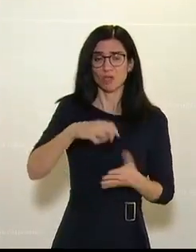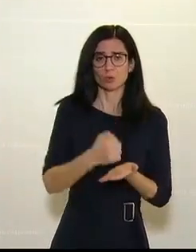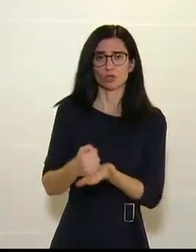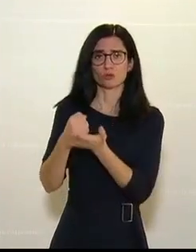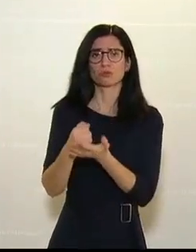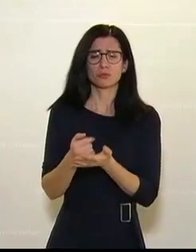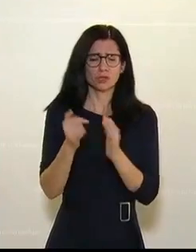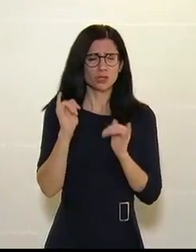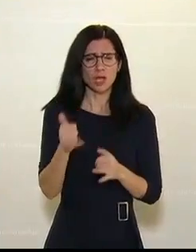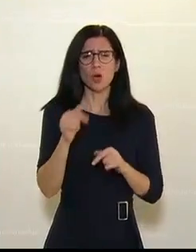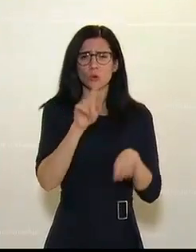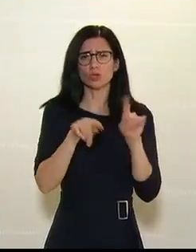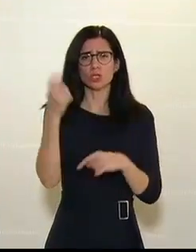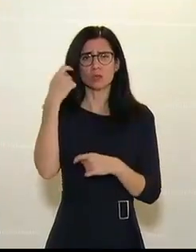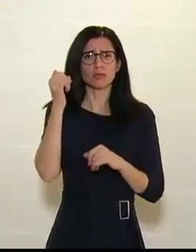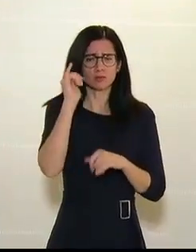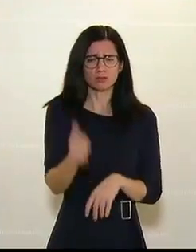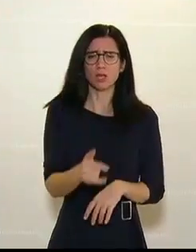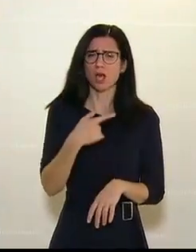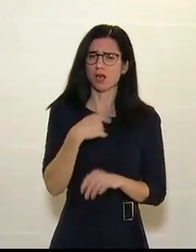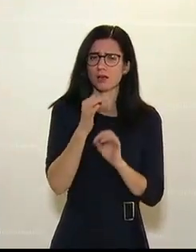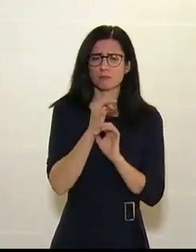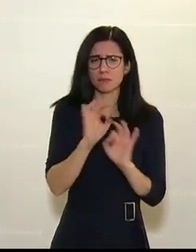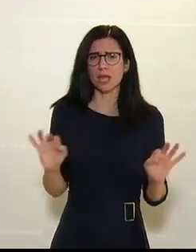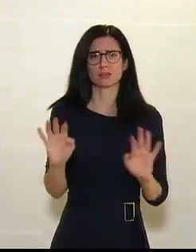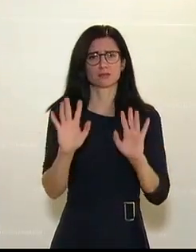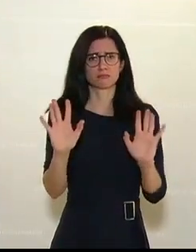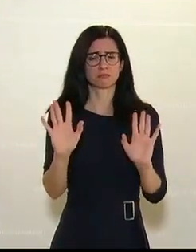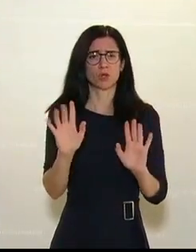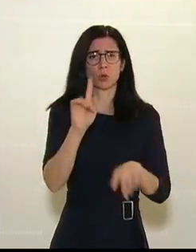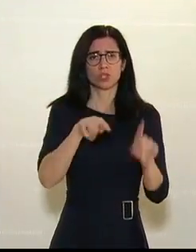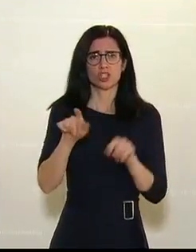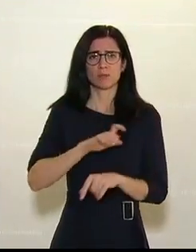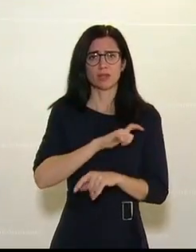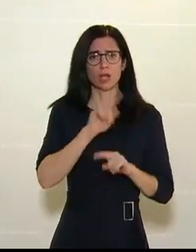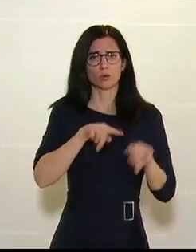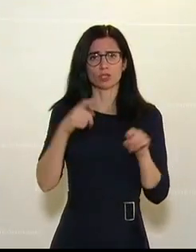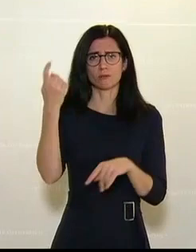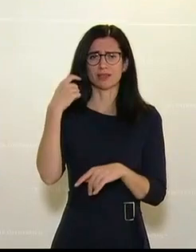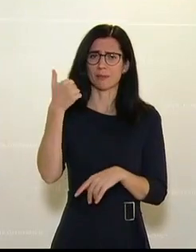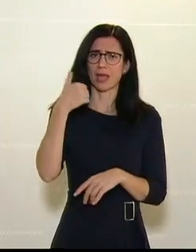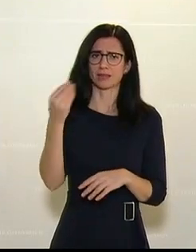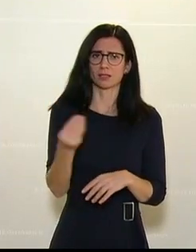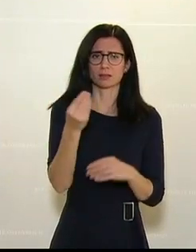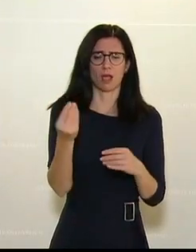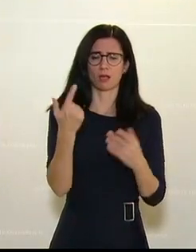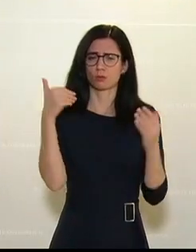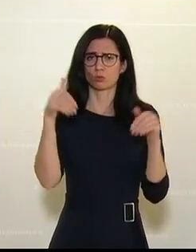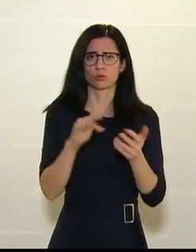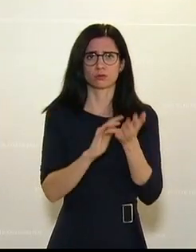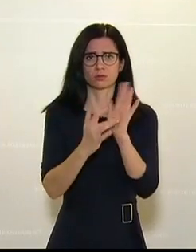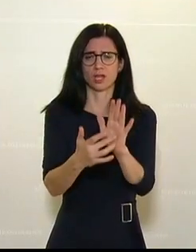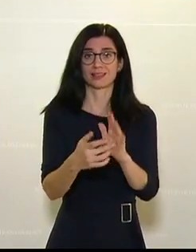unterschiedliche Zugänge haben, das ist ja normal, wir sind ja nicht eine Partei. Aber eines muss sein, und das haben wir immer klar